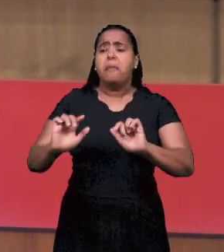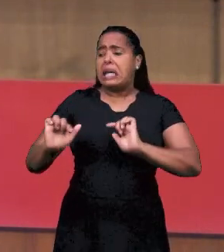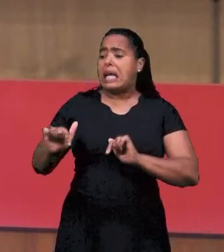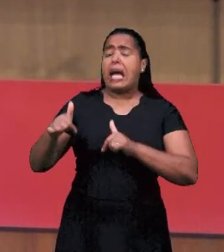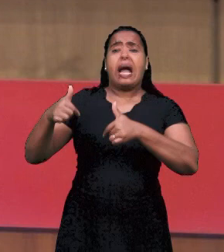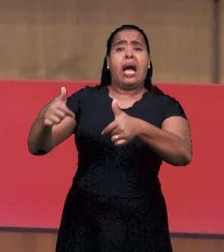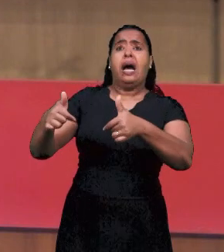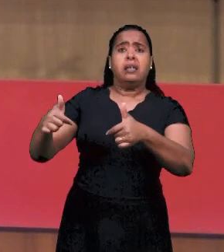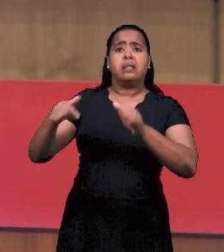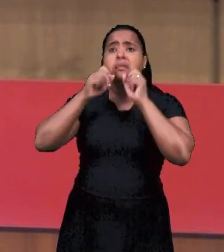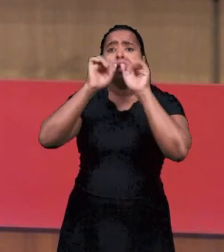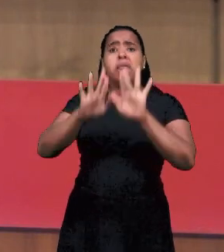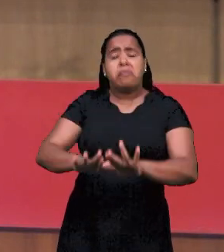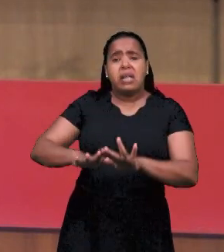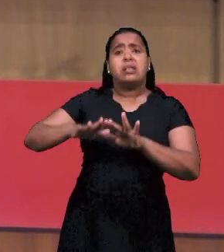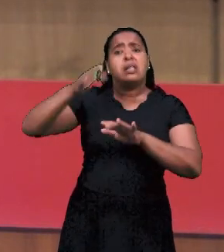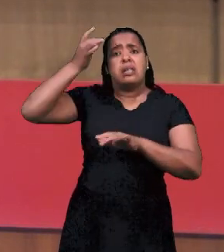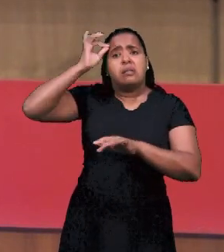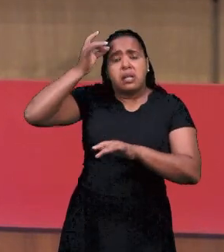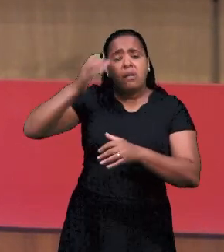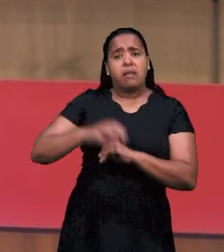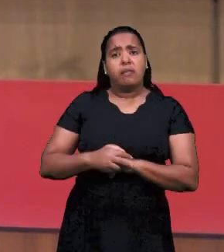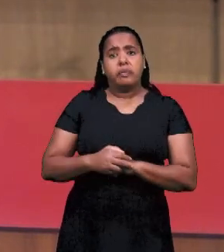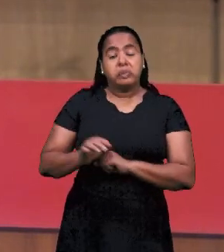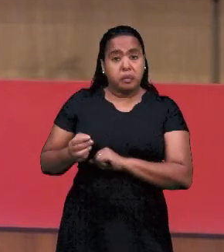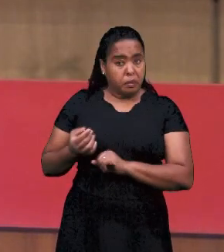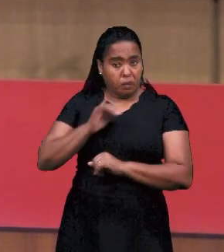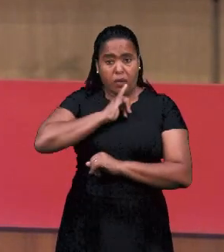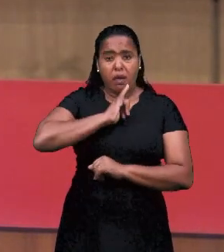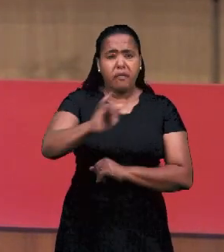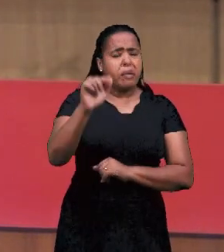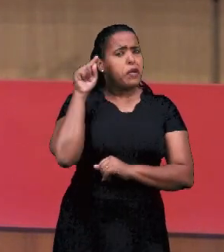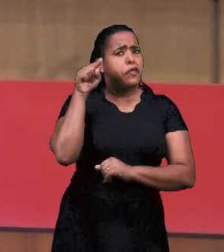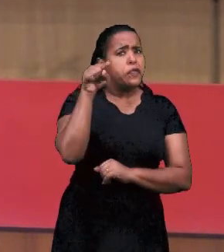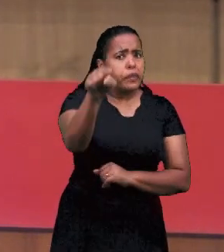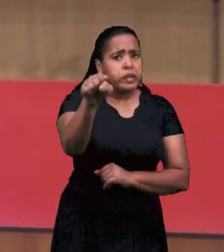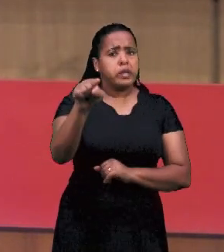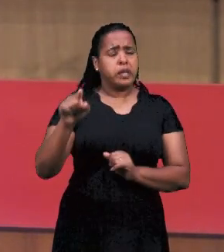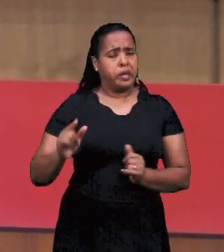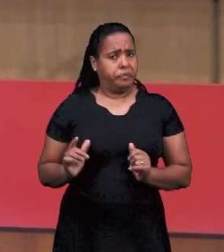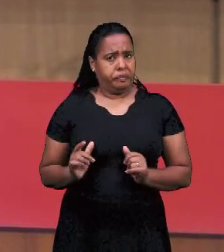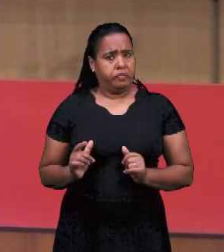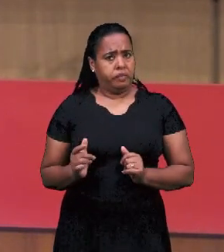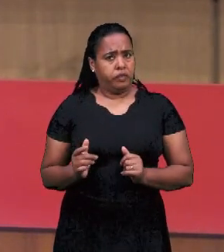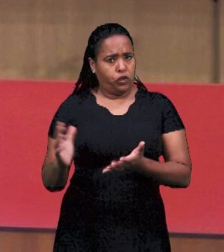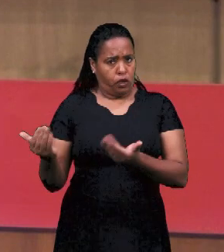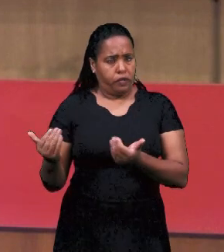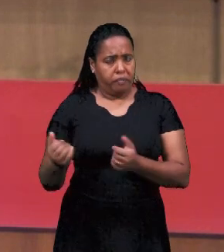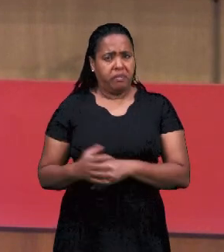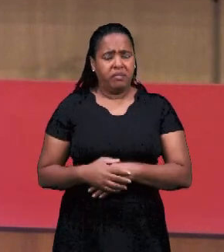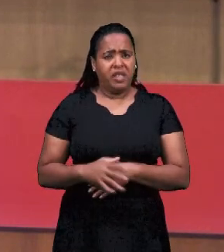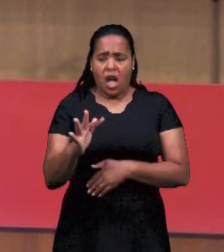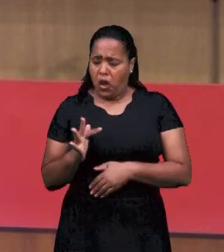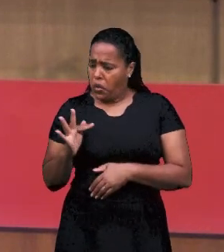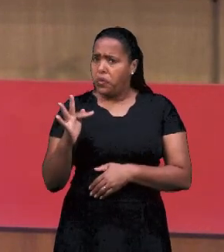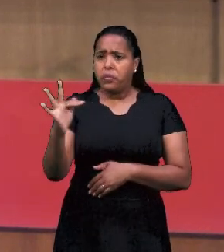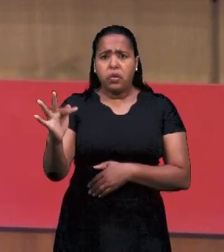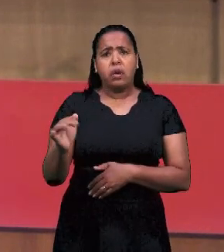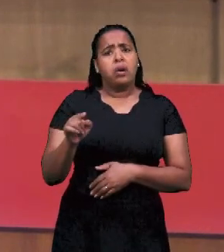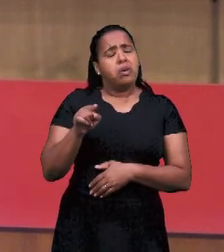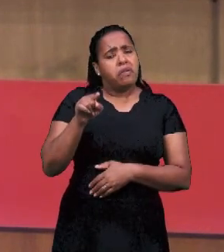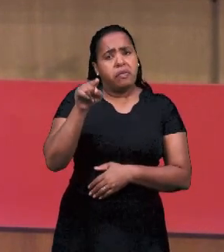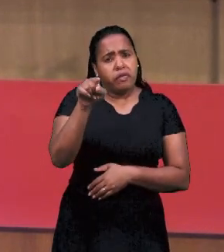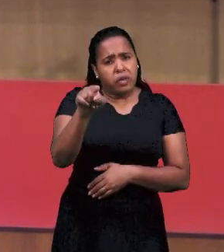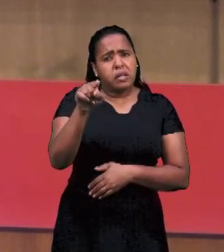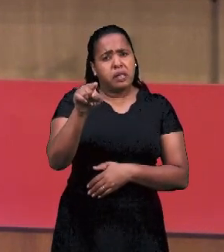Все эти материалы, материальное, но отражает оно духовное. И вы,